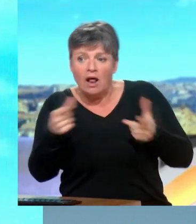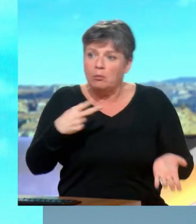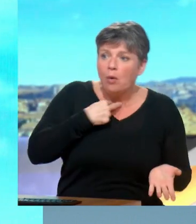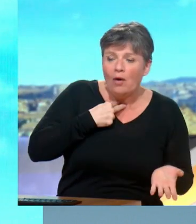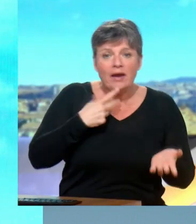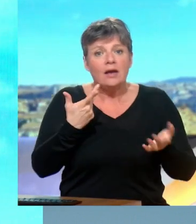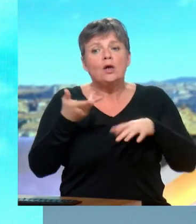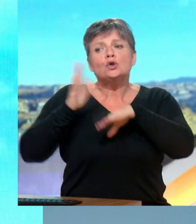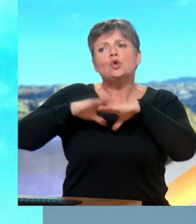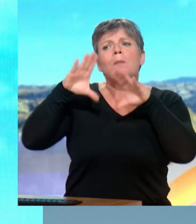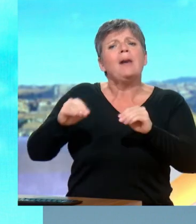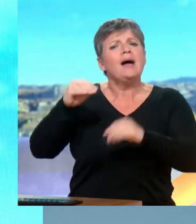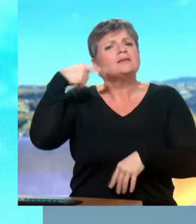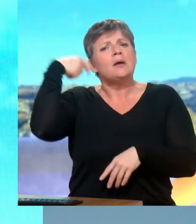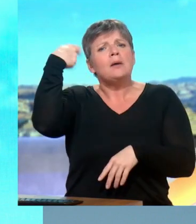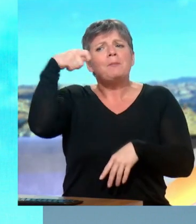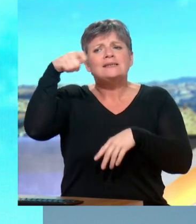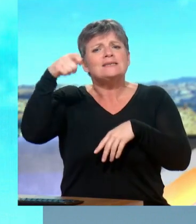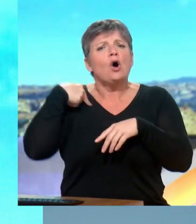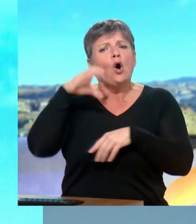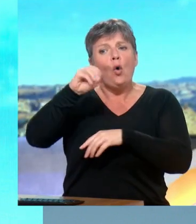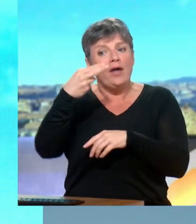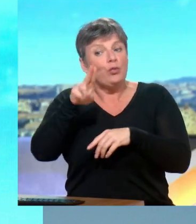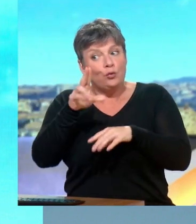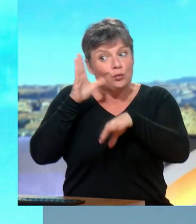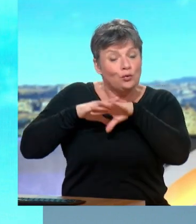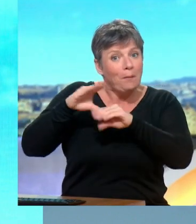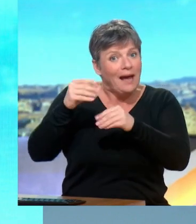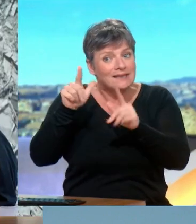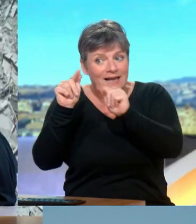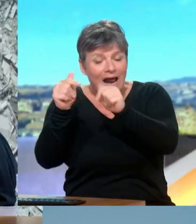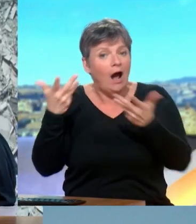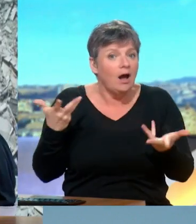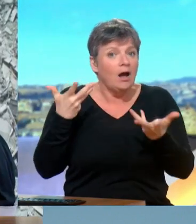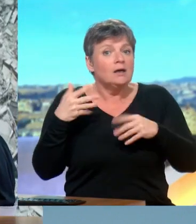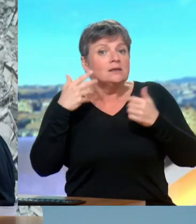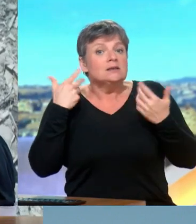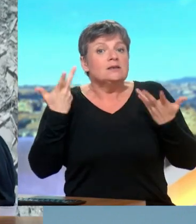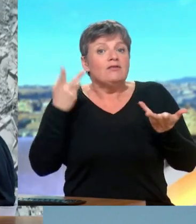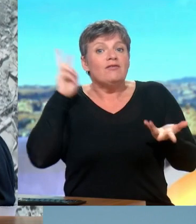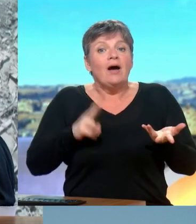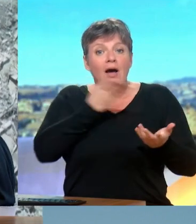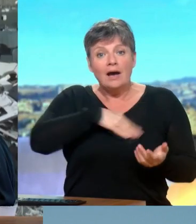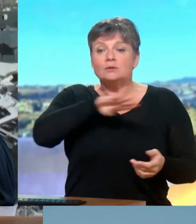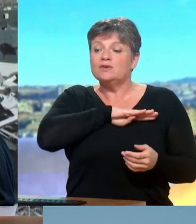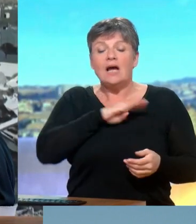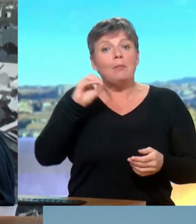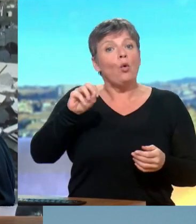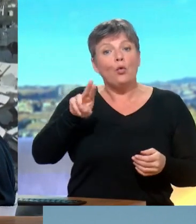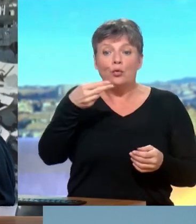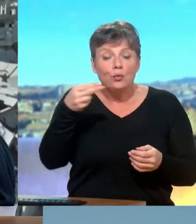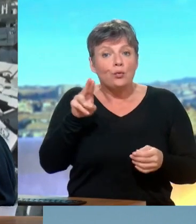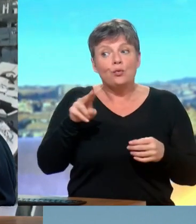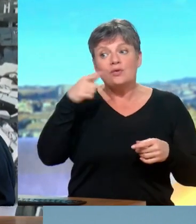Est-ce qu'il un moyen quand même aujourd'hui d'imaginer que cette aide va finir par passer ? Écoutez, les responsables de l'ONU disent qu'elle devrait